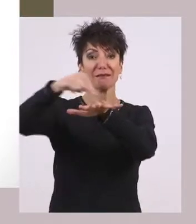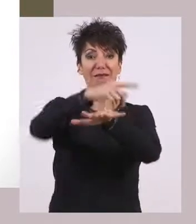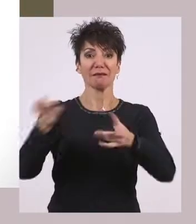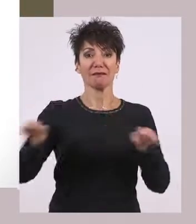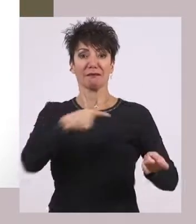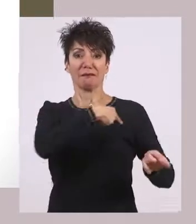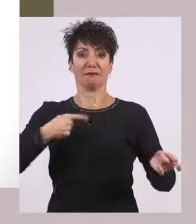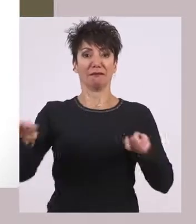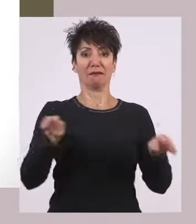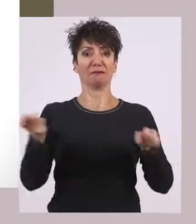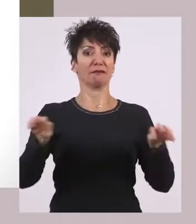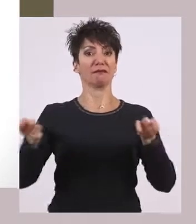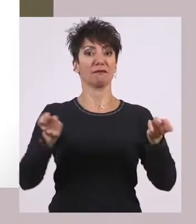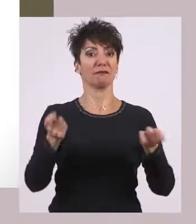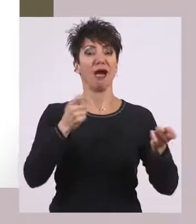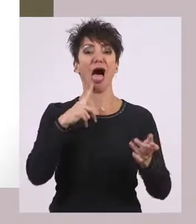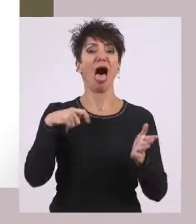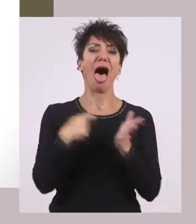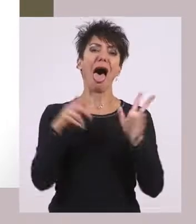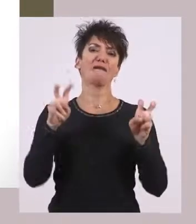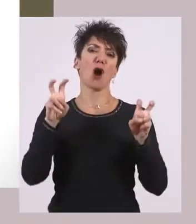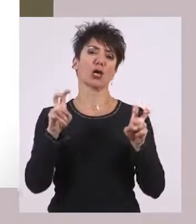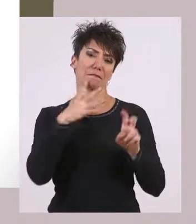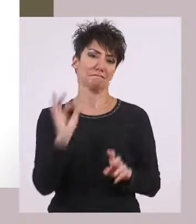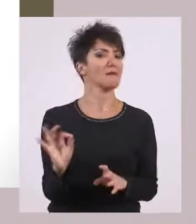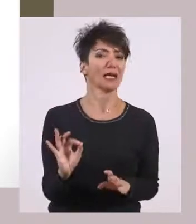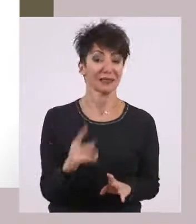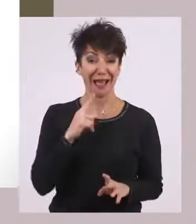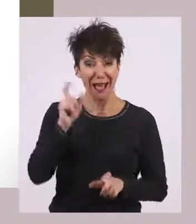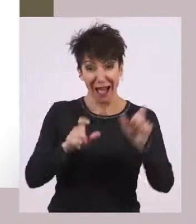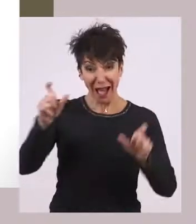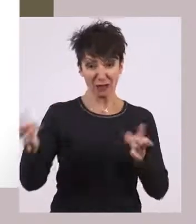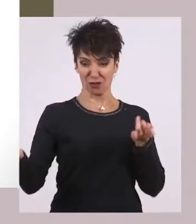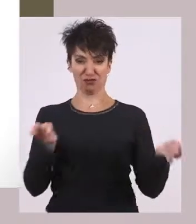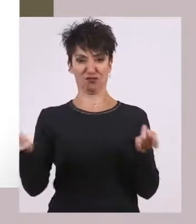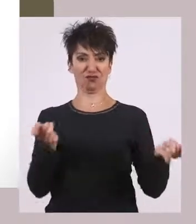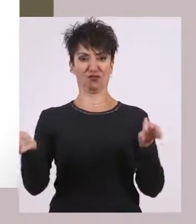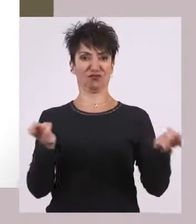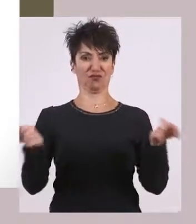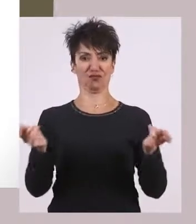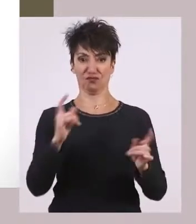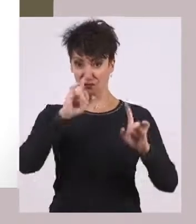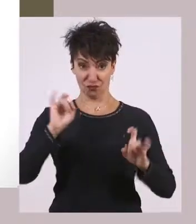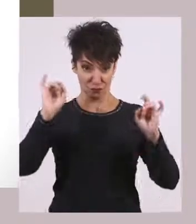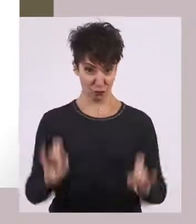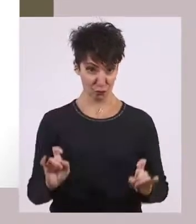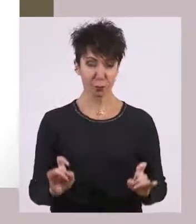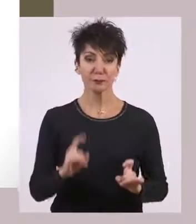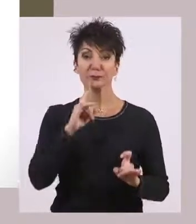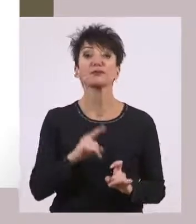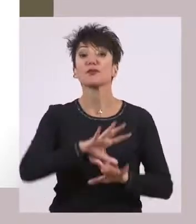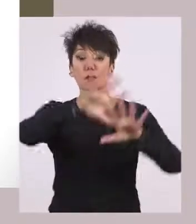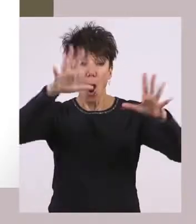Βέβαια όλοι οι Σπαρτιάτες πολίτες μπορούσαν να συζητούσουν τα διάφορα σημαντικά θέματα στην απέλα,